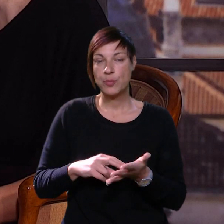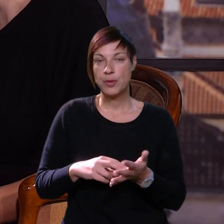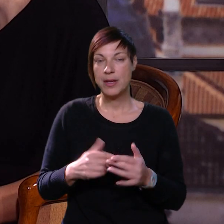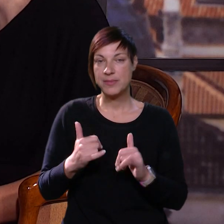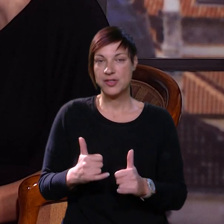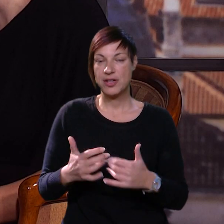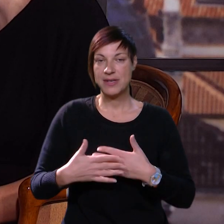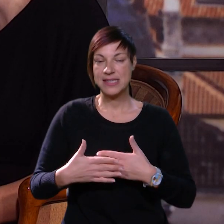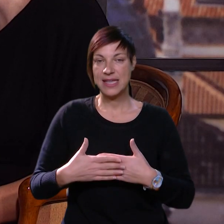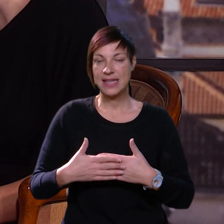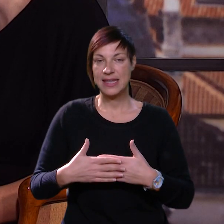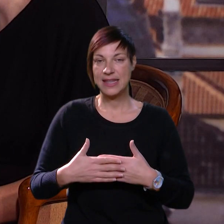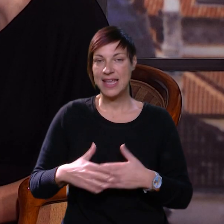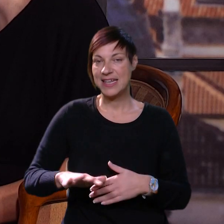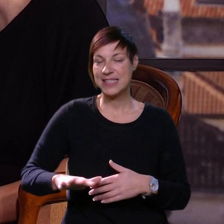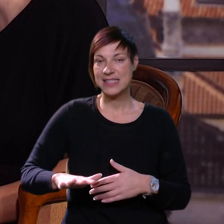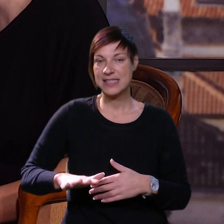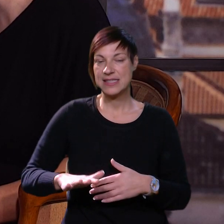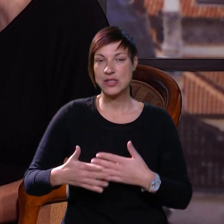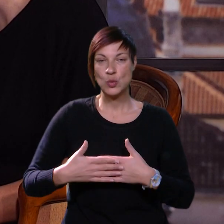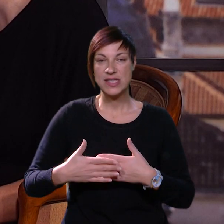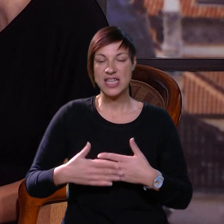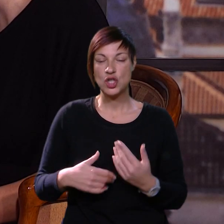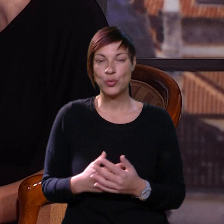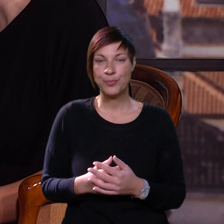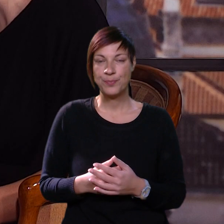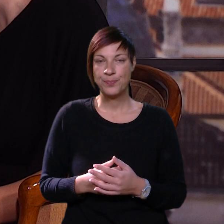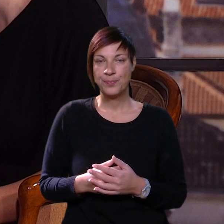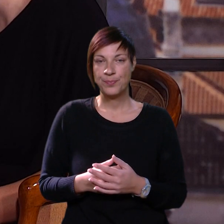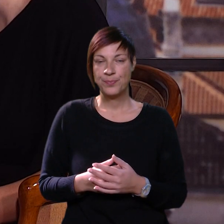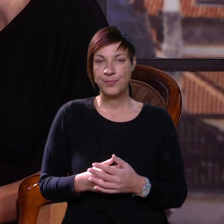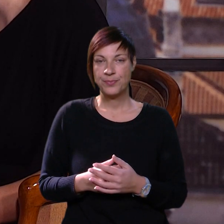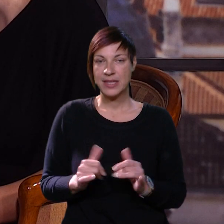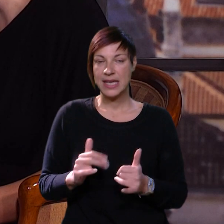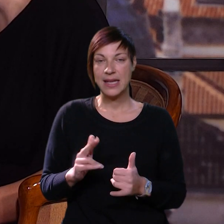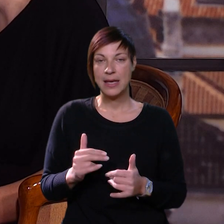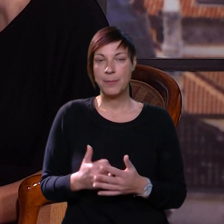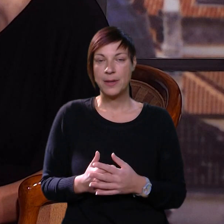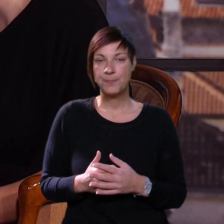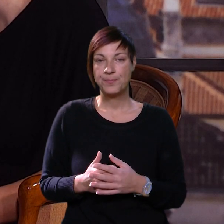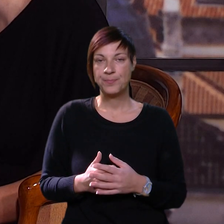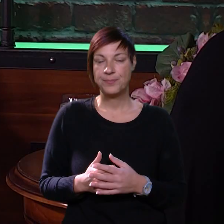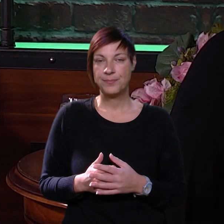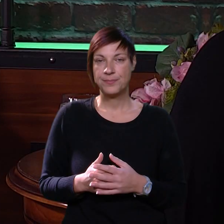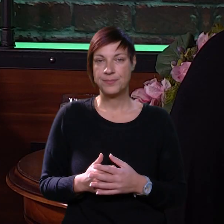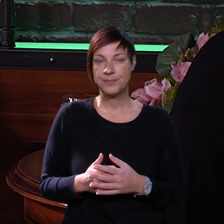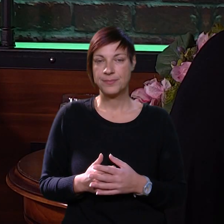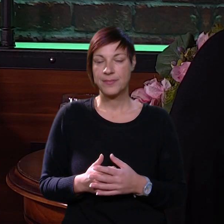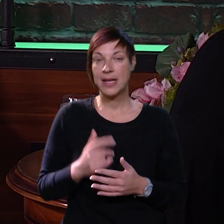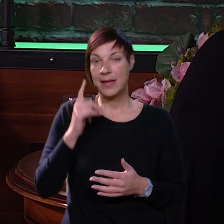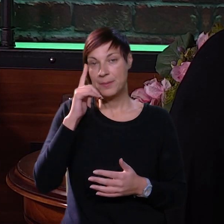problemi s kojima se danas naši najvlađi sugrađani su sreću. Je li ih ima? Pa